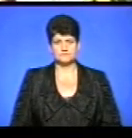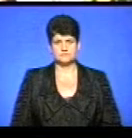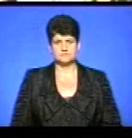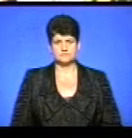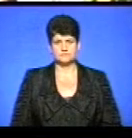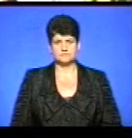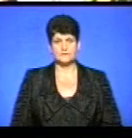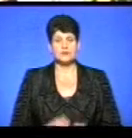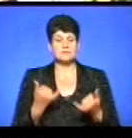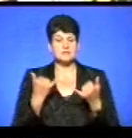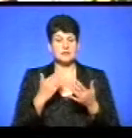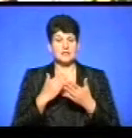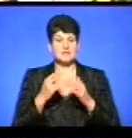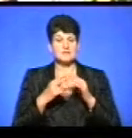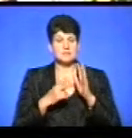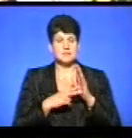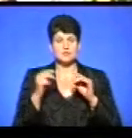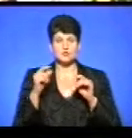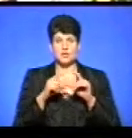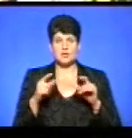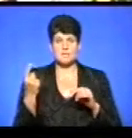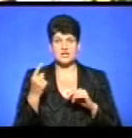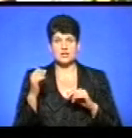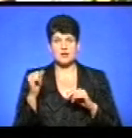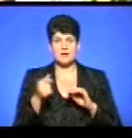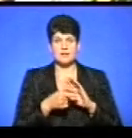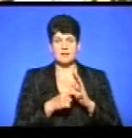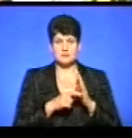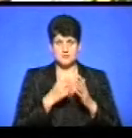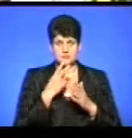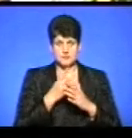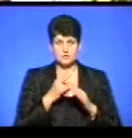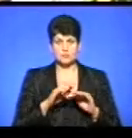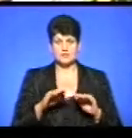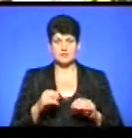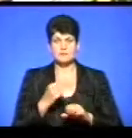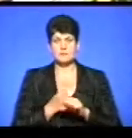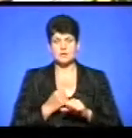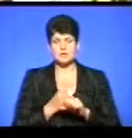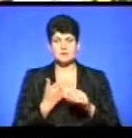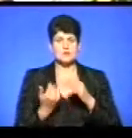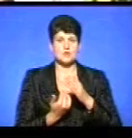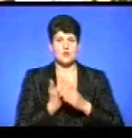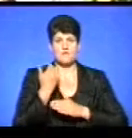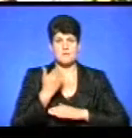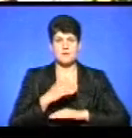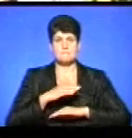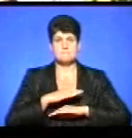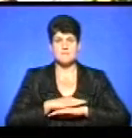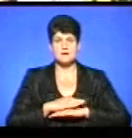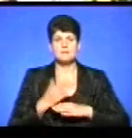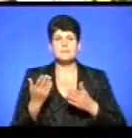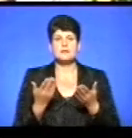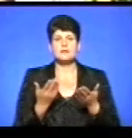Ми зараз знаходимося у 17-й школі, у першому А-класі. Бачимо, діти працюють за новими партами, які